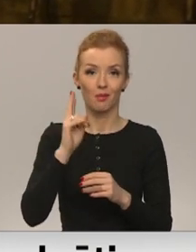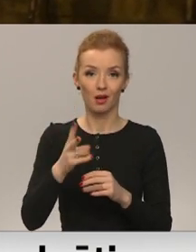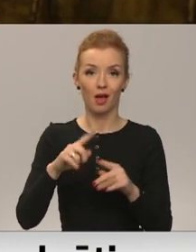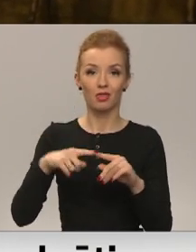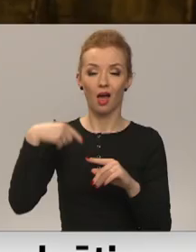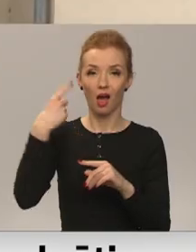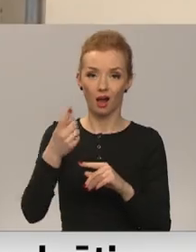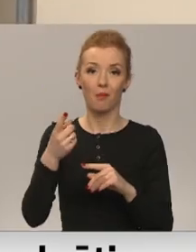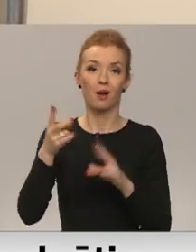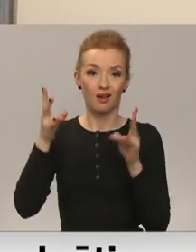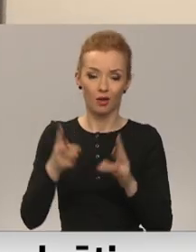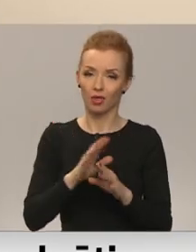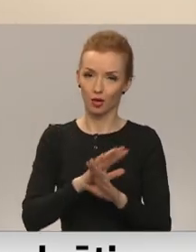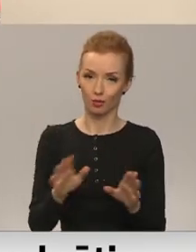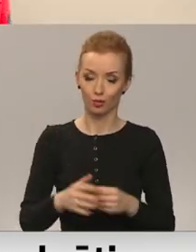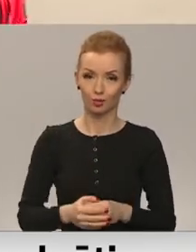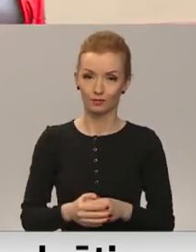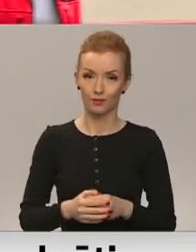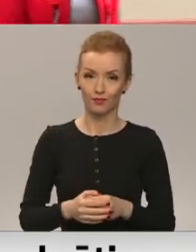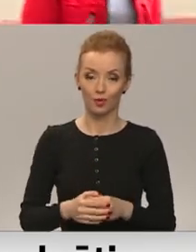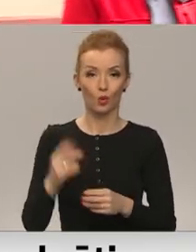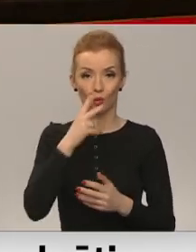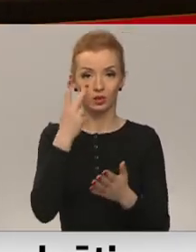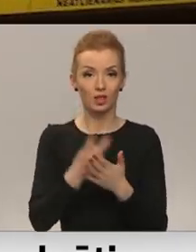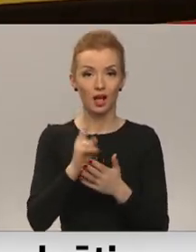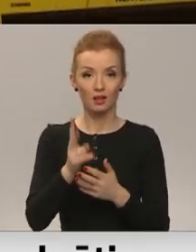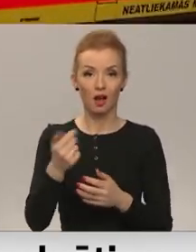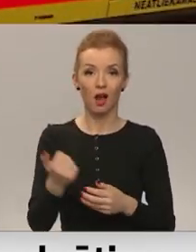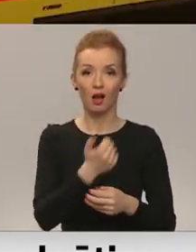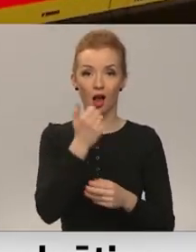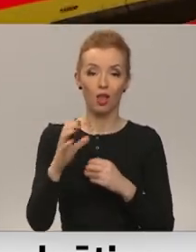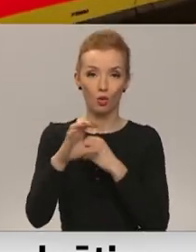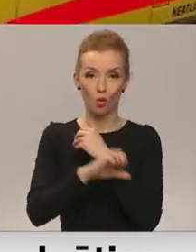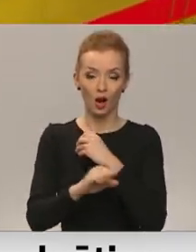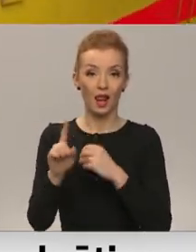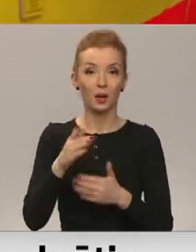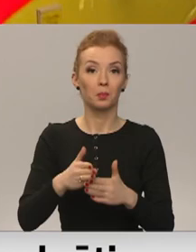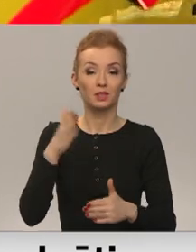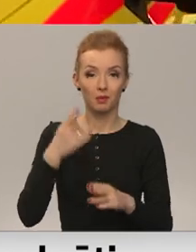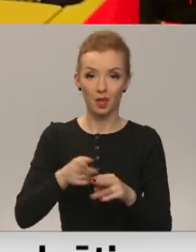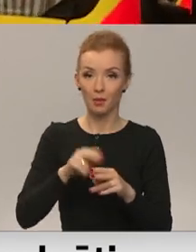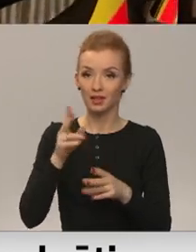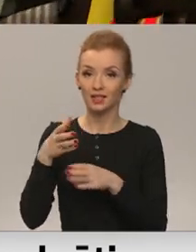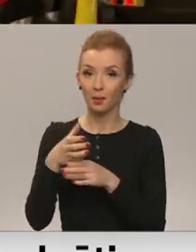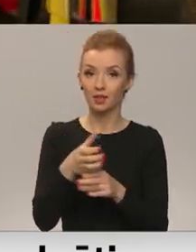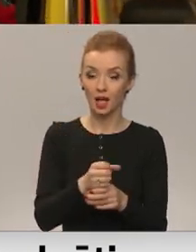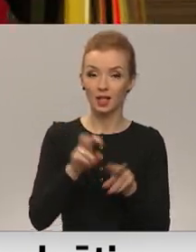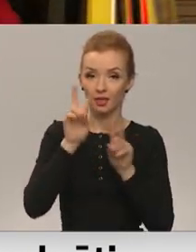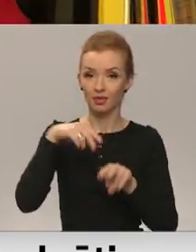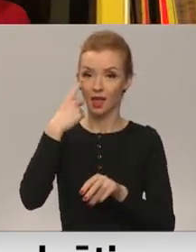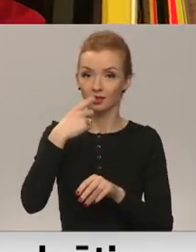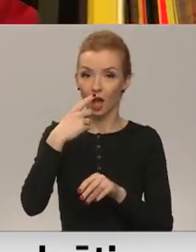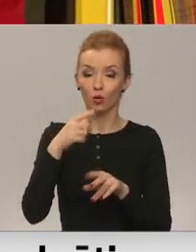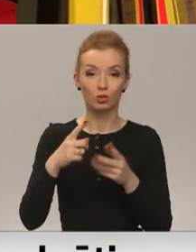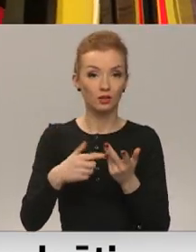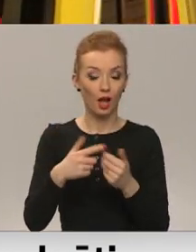diemžēl nāk viņš. Mediķi ieskatā gadu mījienu epidemioloģiskā viedokļa ir bīstama arī tādēļ, ka mazdanāsies testēto skaits, un